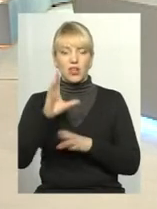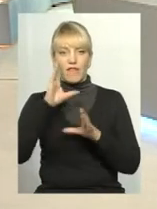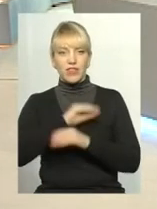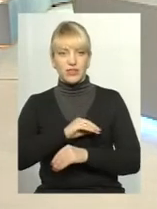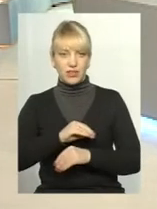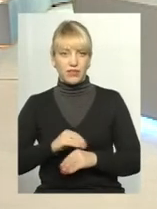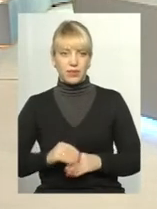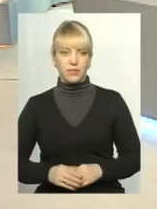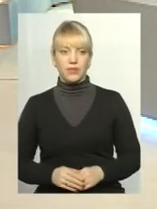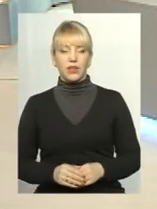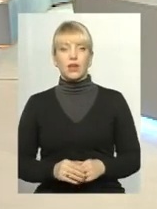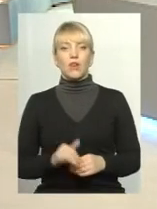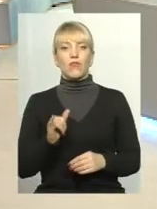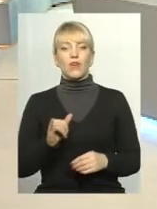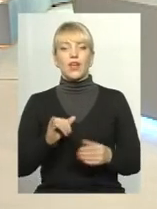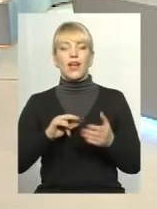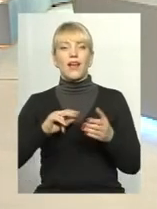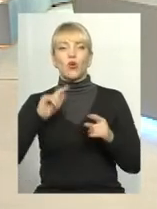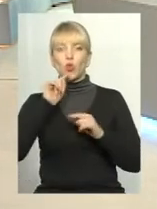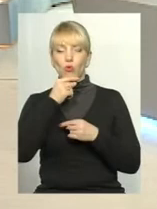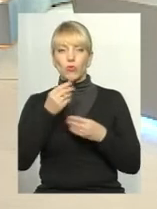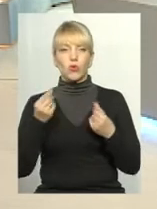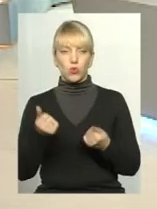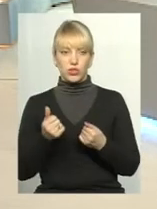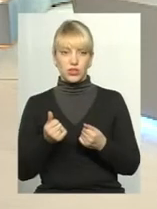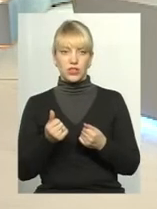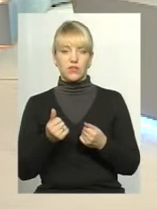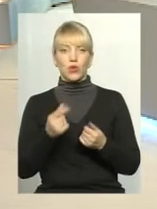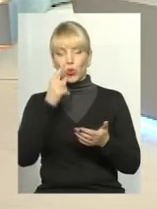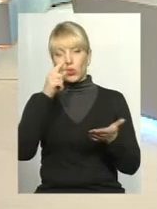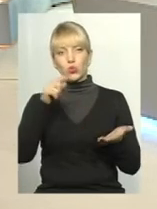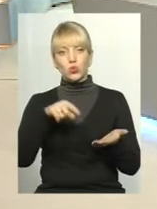в плані економії коштів, плані доступності.